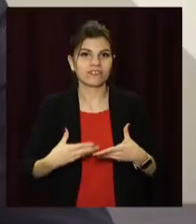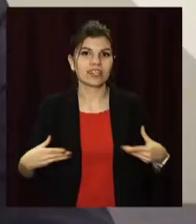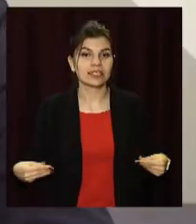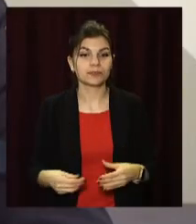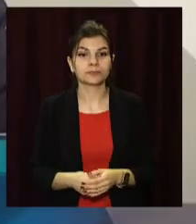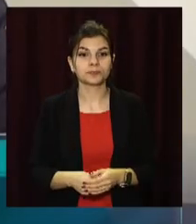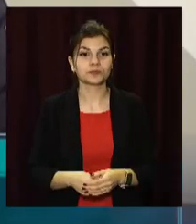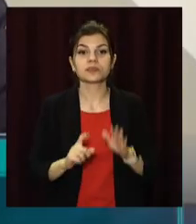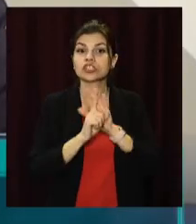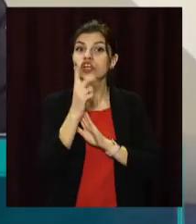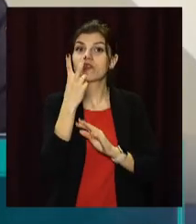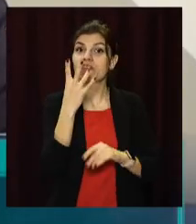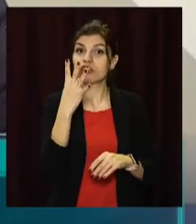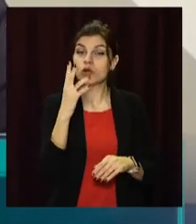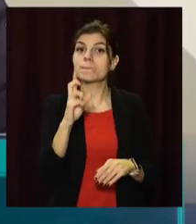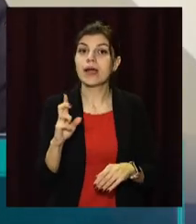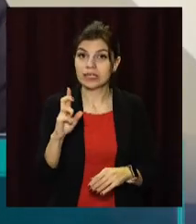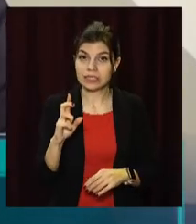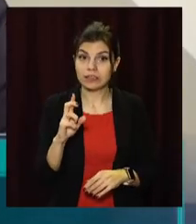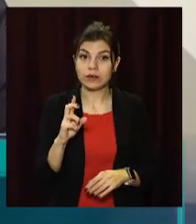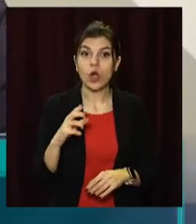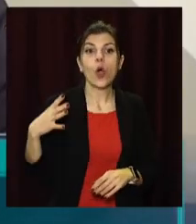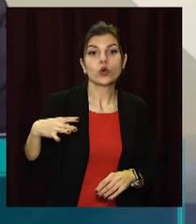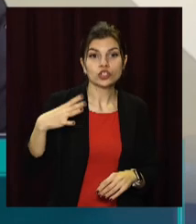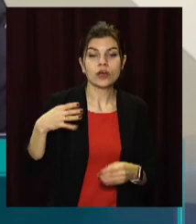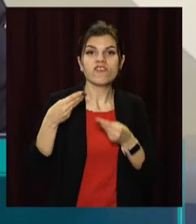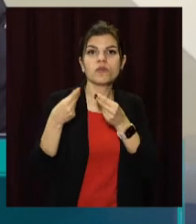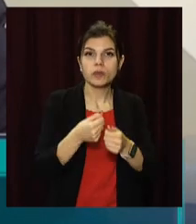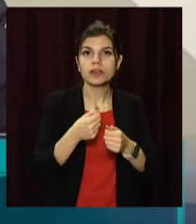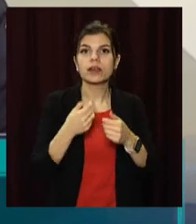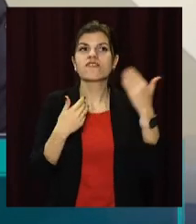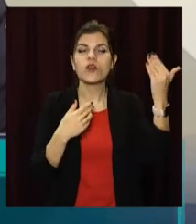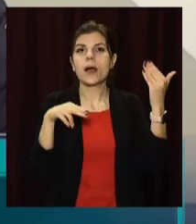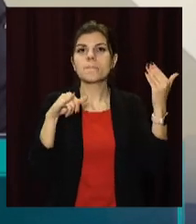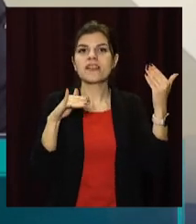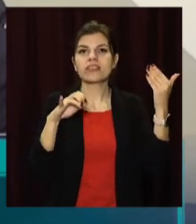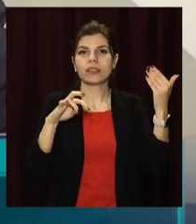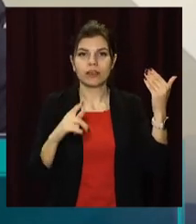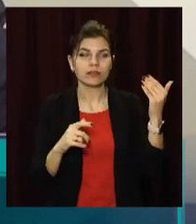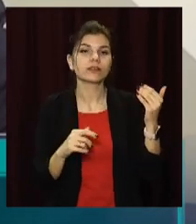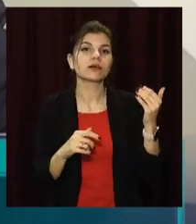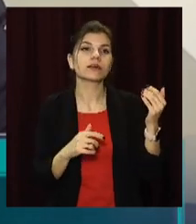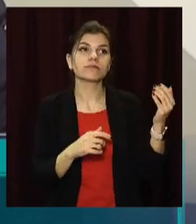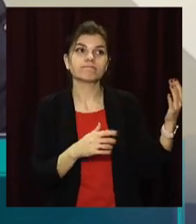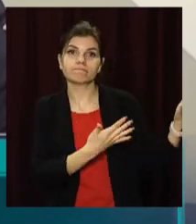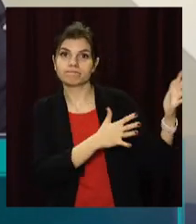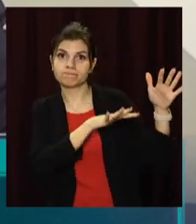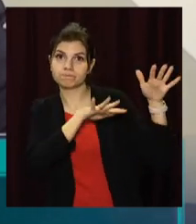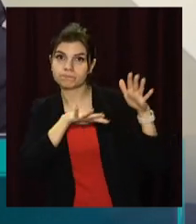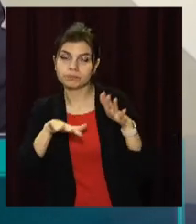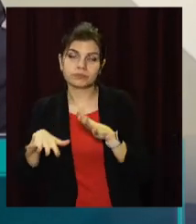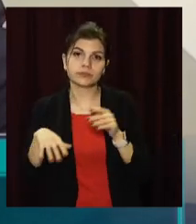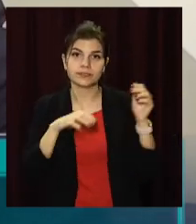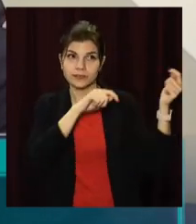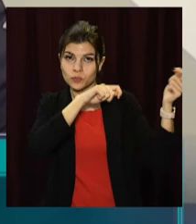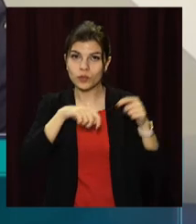Починаючи з 24 березня очікується вплив південного циклону, який буде переміщуватись на східну